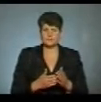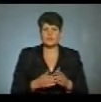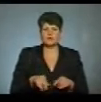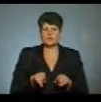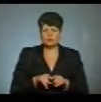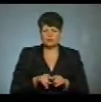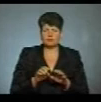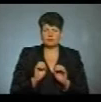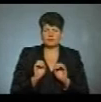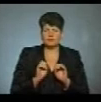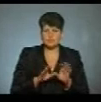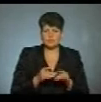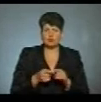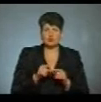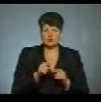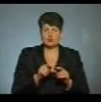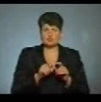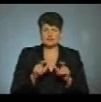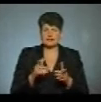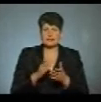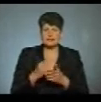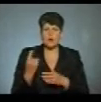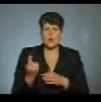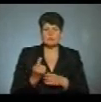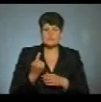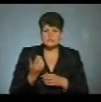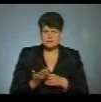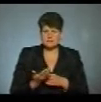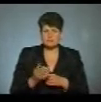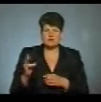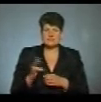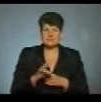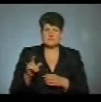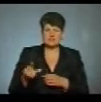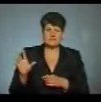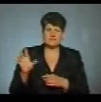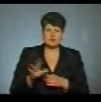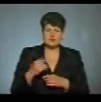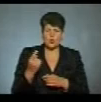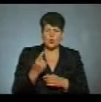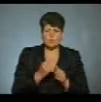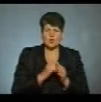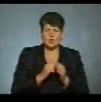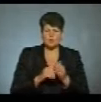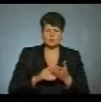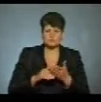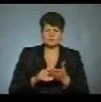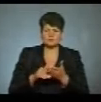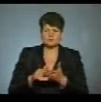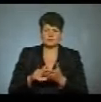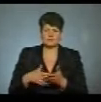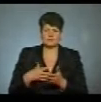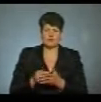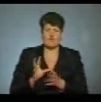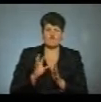Тому, власне, передаємо цьому закладу, який є обласним, тому що священник із цілої області кожен долучився своїм